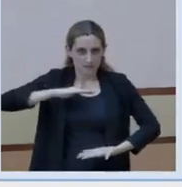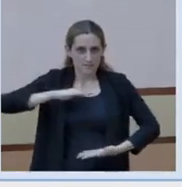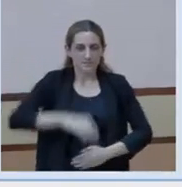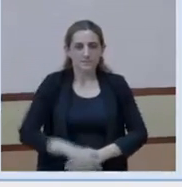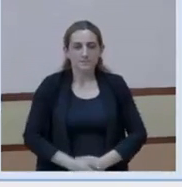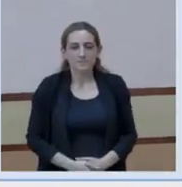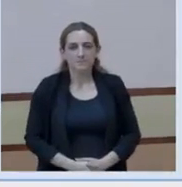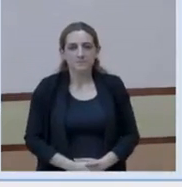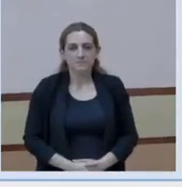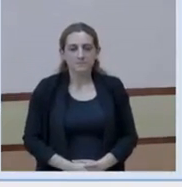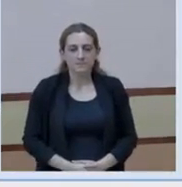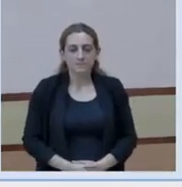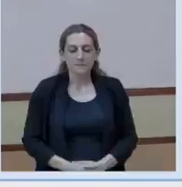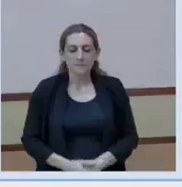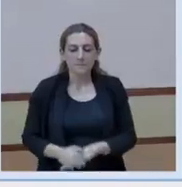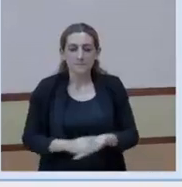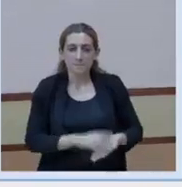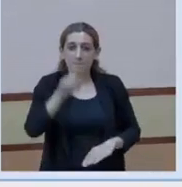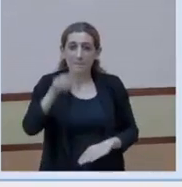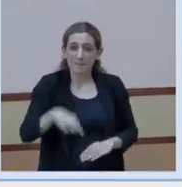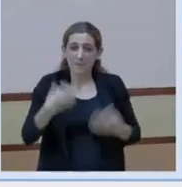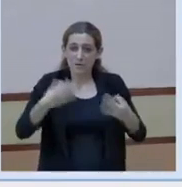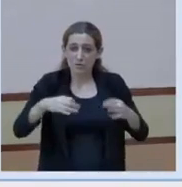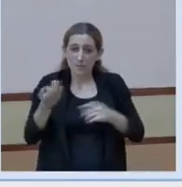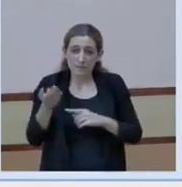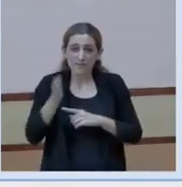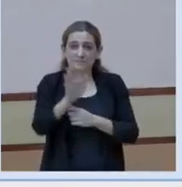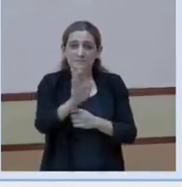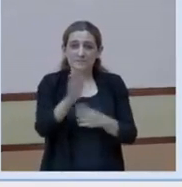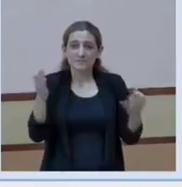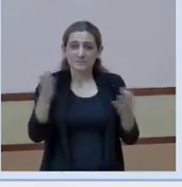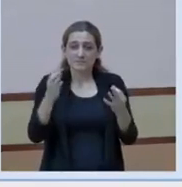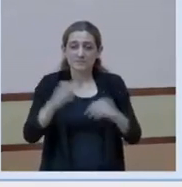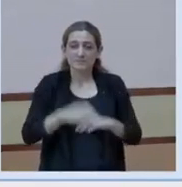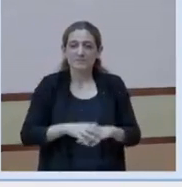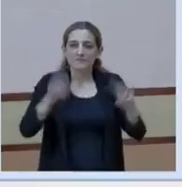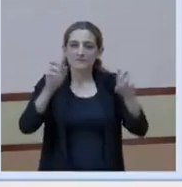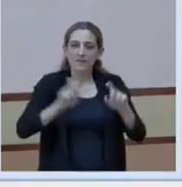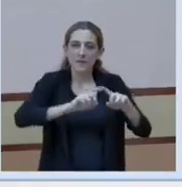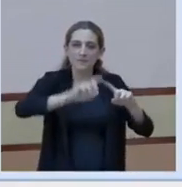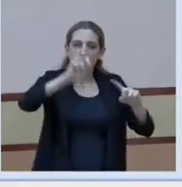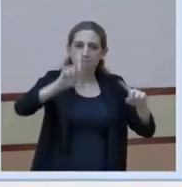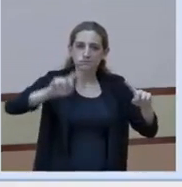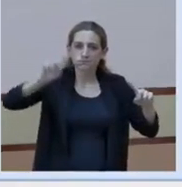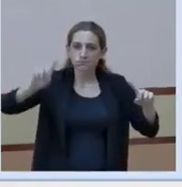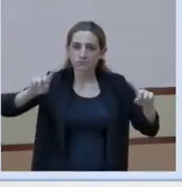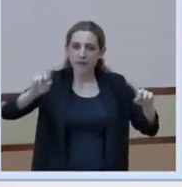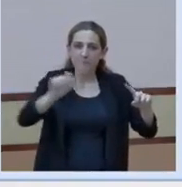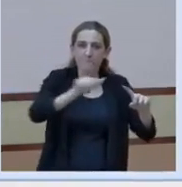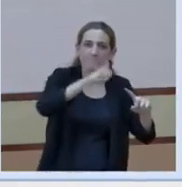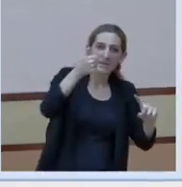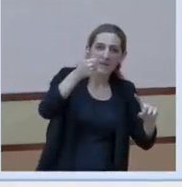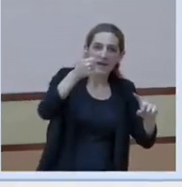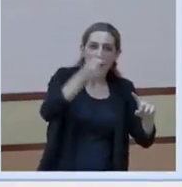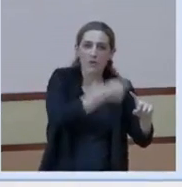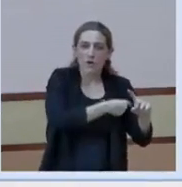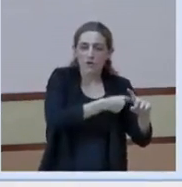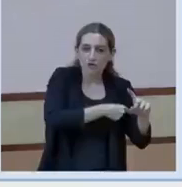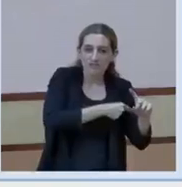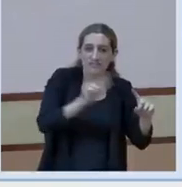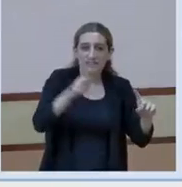Llavors, també compartim normalment aquest cicle de primeres i segones dosis que veiem que està lligada